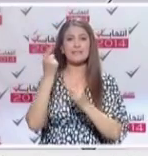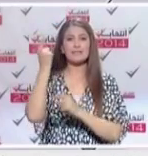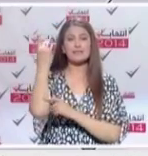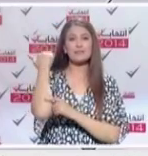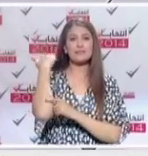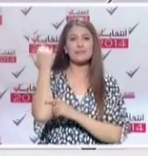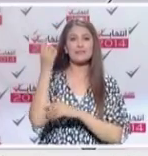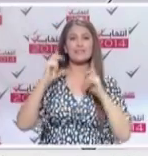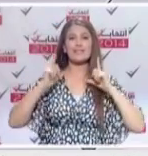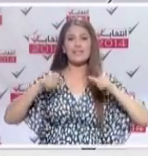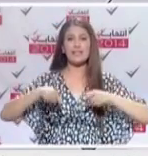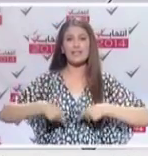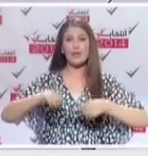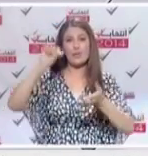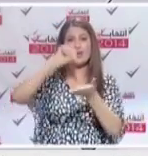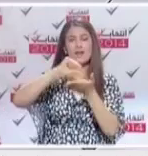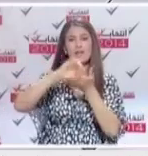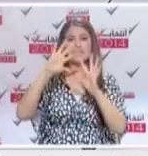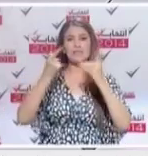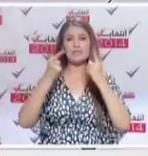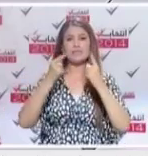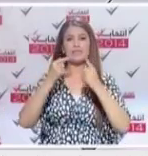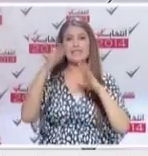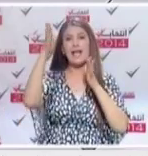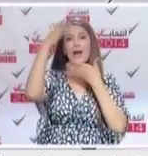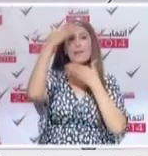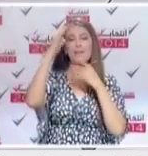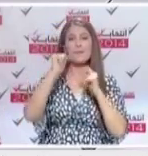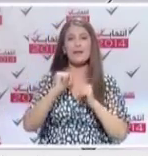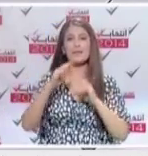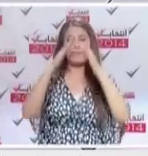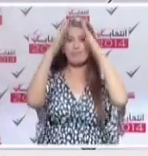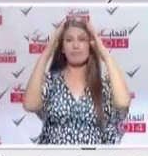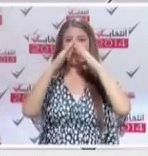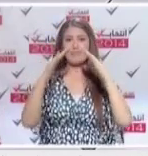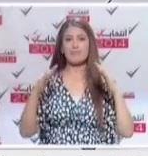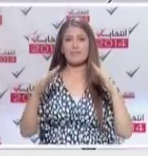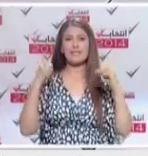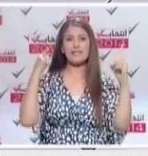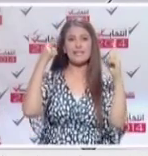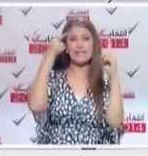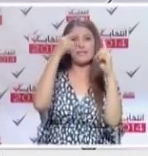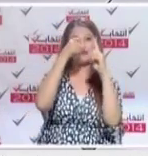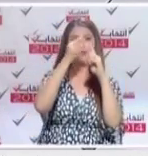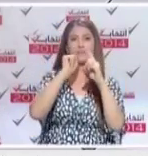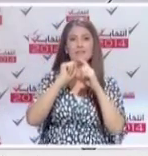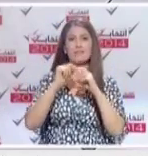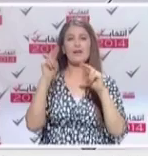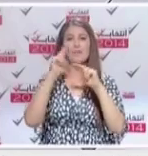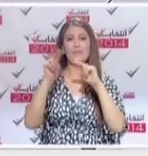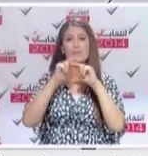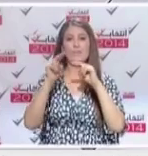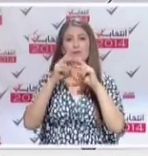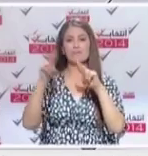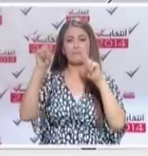دولة عاصمة لدولة تمتد حدودها من المغرب إلى مصر يجب بمراعاة هذا الأمر وتوظيفه في